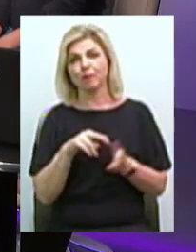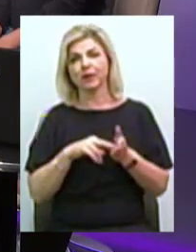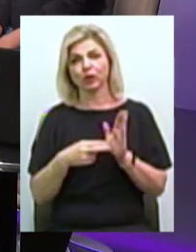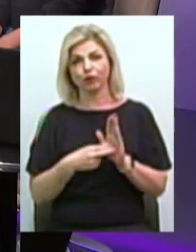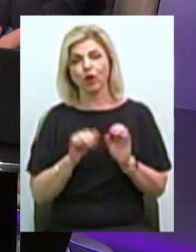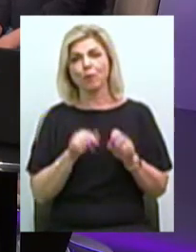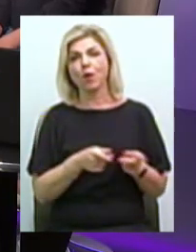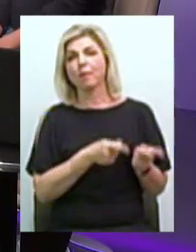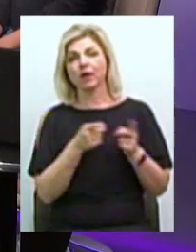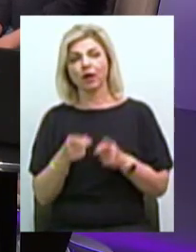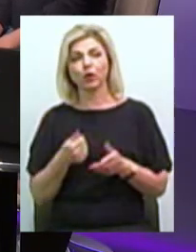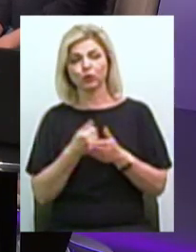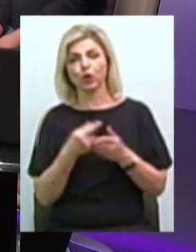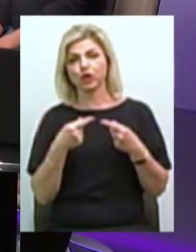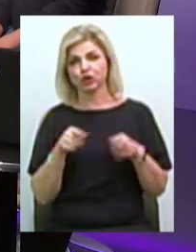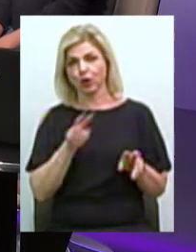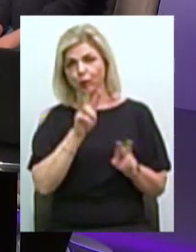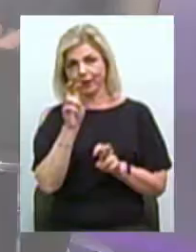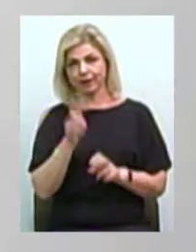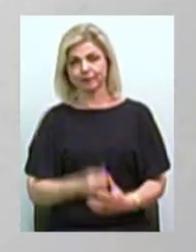можемо переходити до іншої рубрики, наступаємо